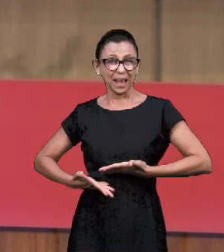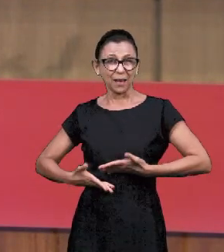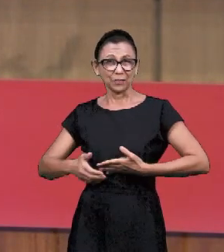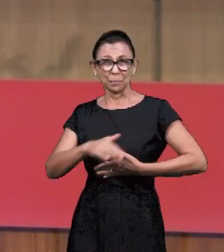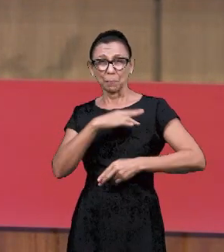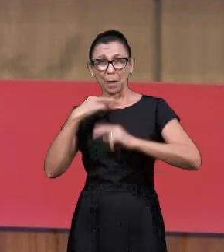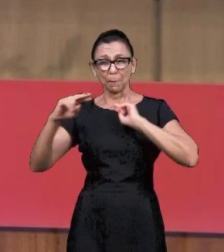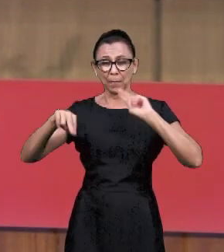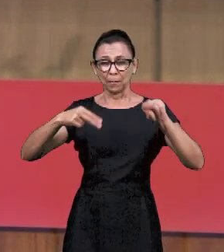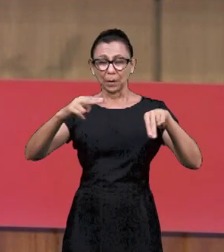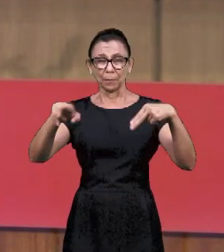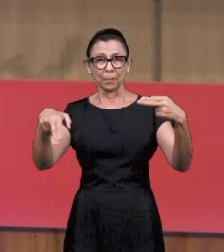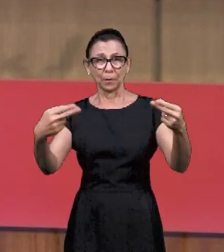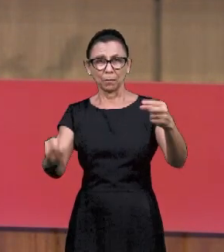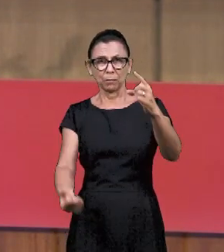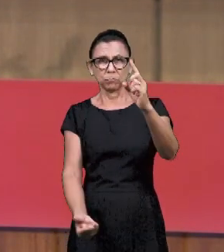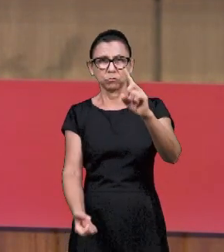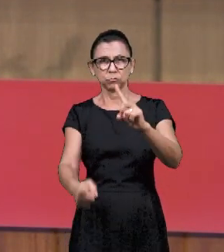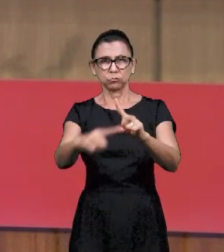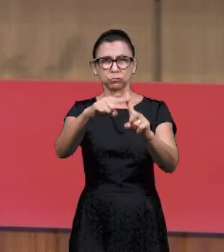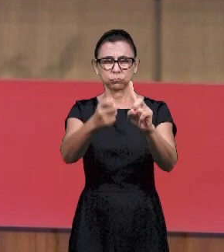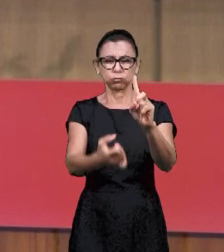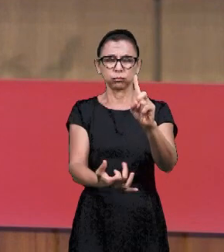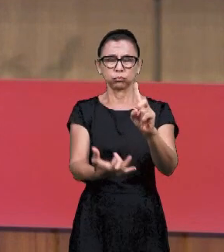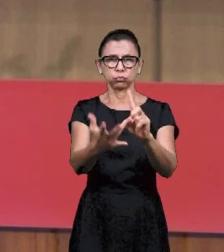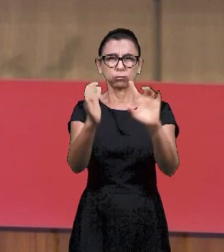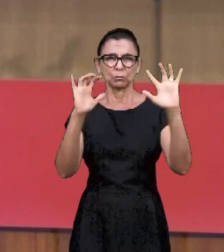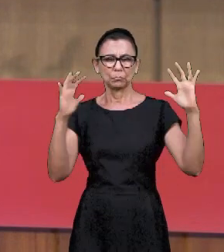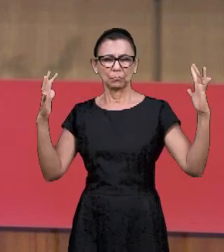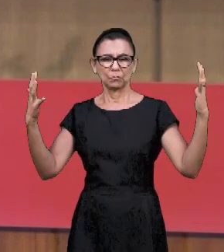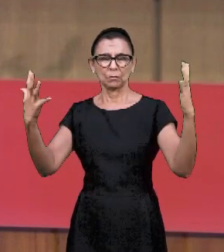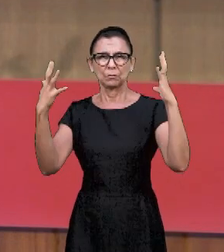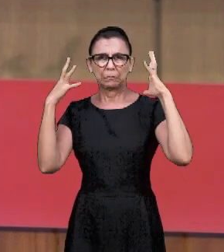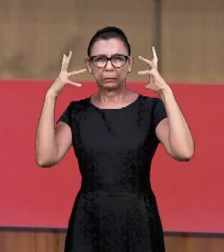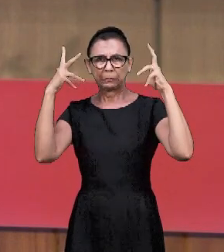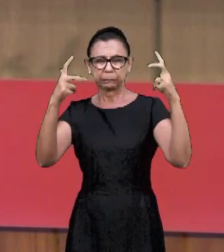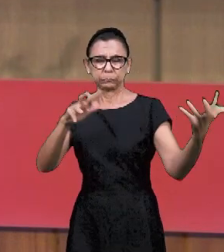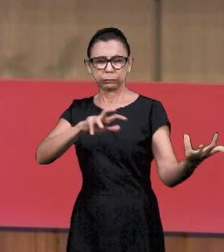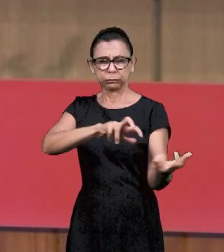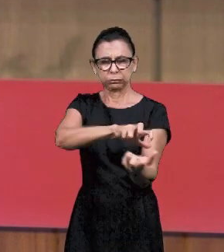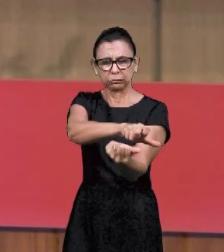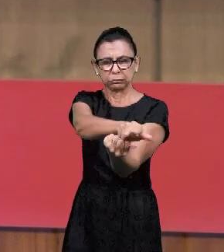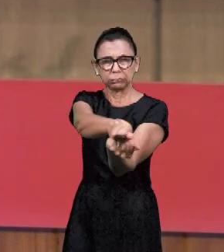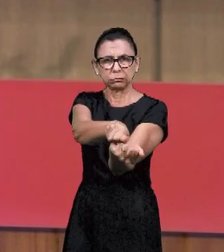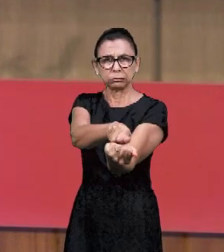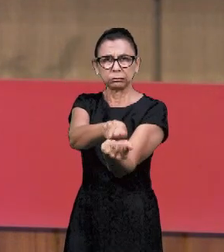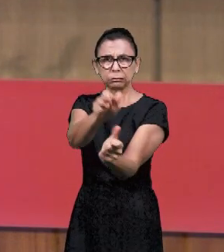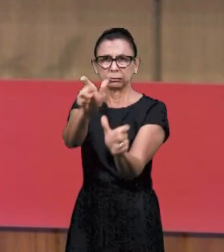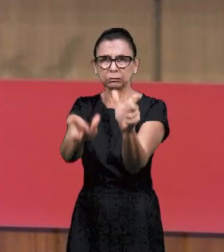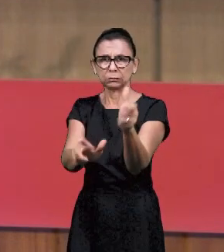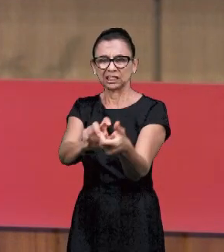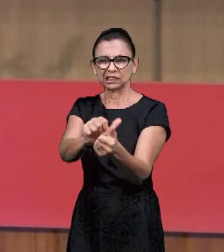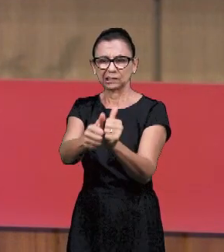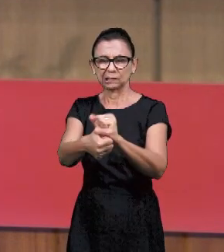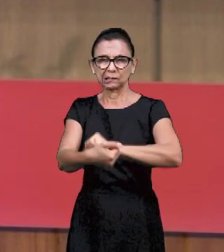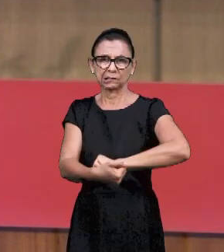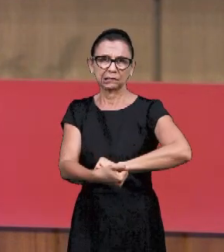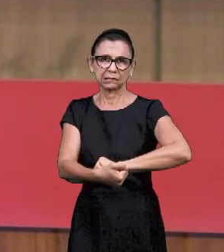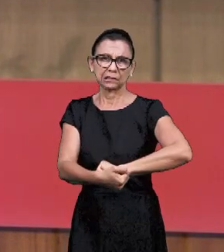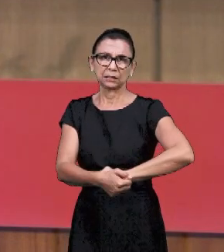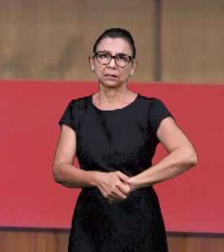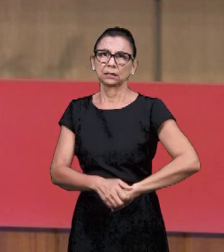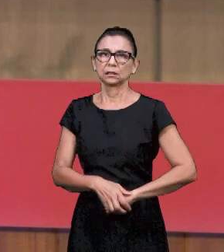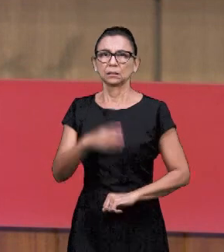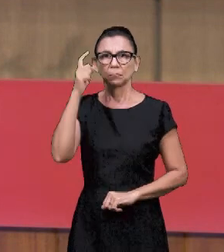умирала на аренах, на крестах, на кострах. Отвергла веру? Нет, конечно.